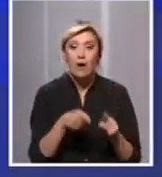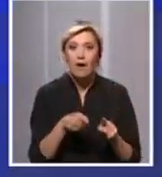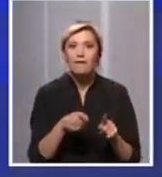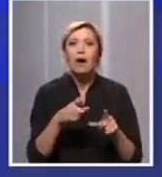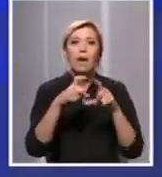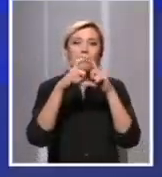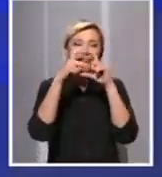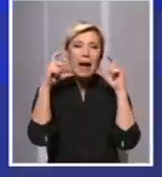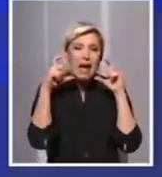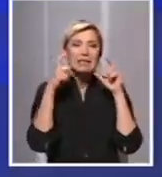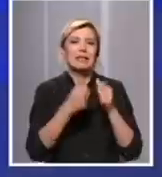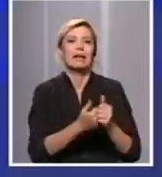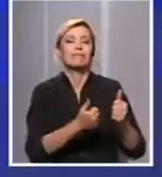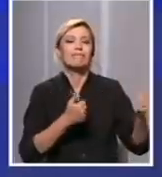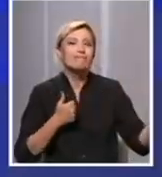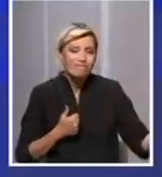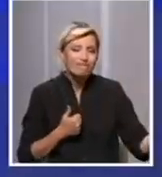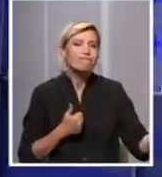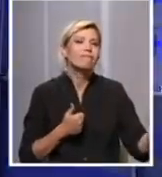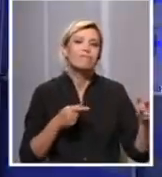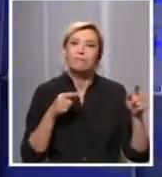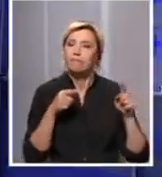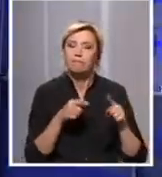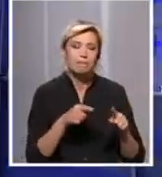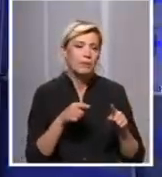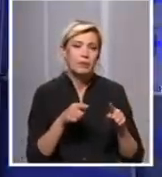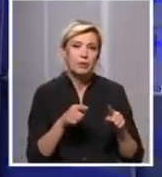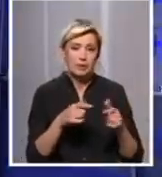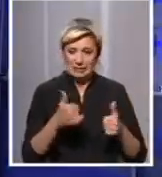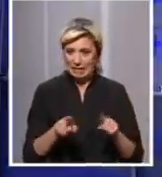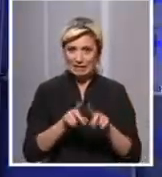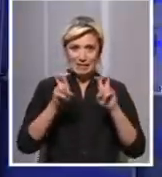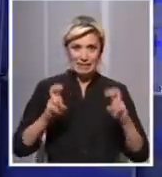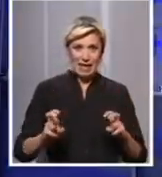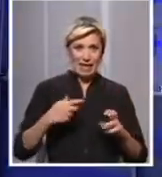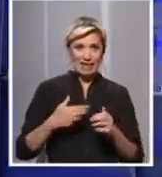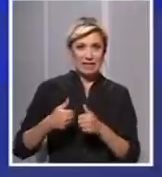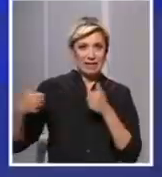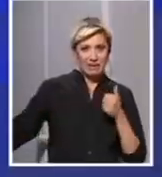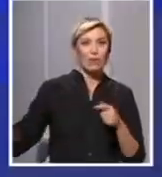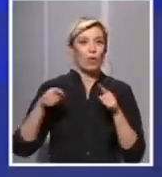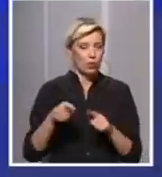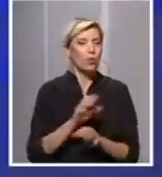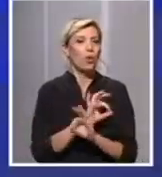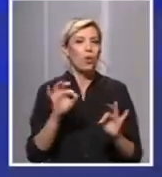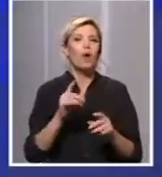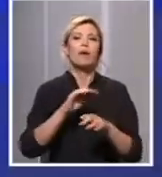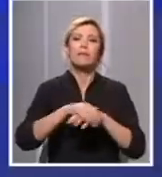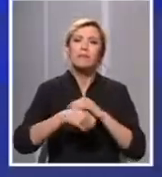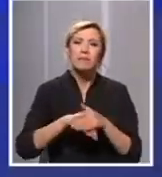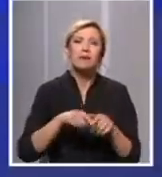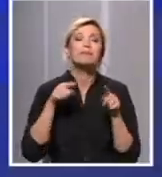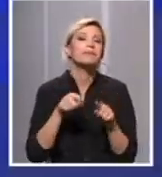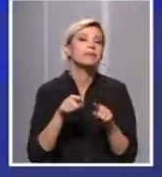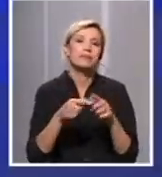nošenje maski, distanca kao što je sada između nas, pranje ruku, sve ono što smo do sada govorili hiljade i